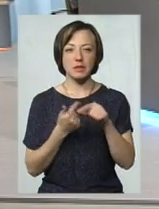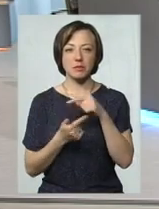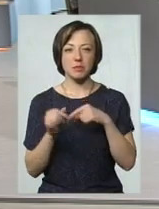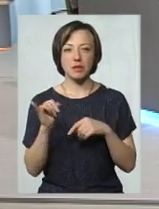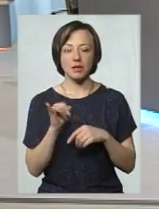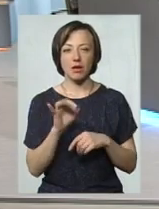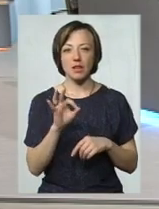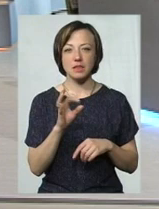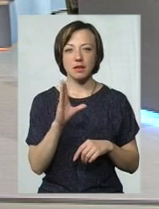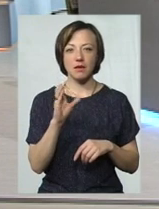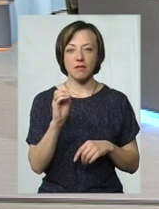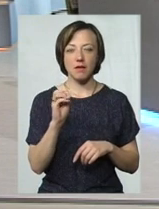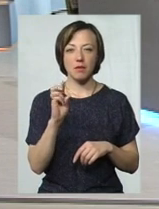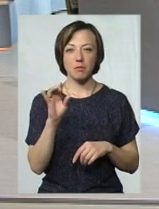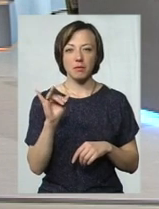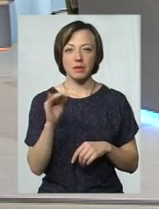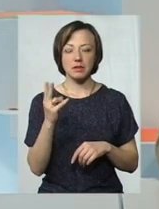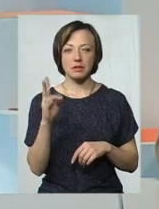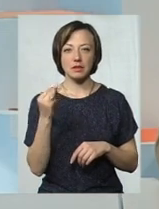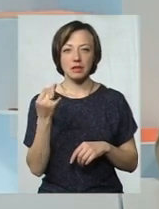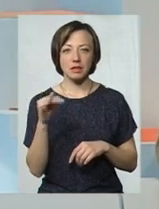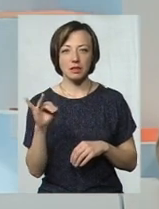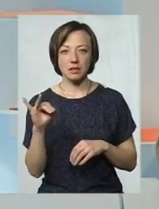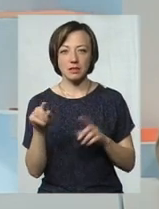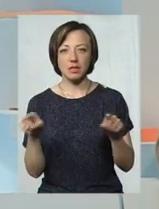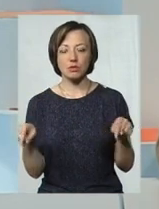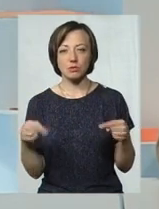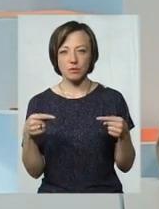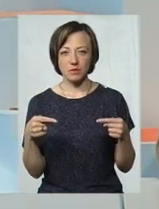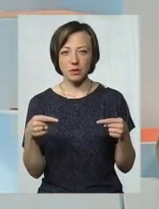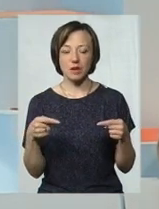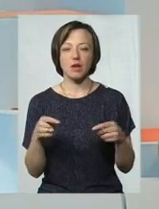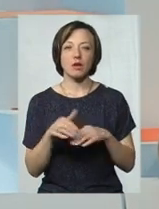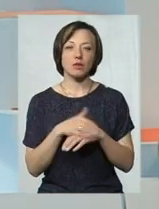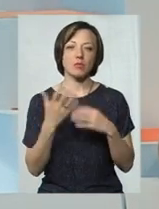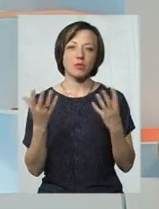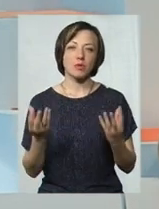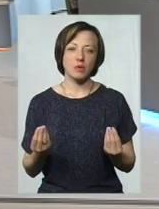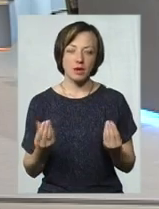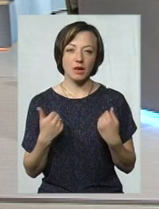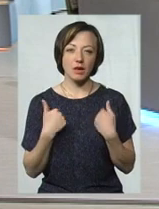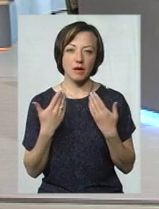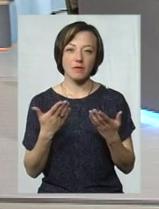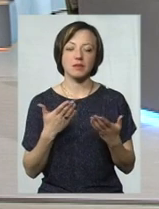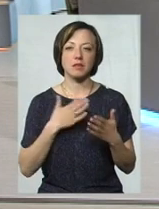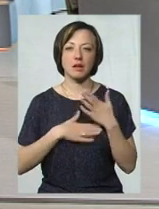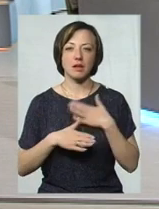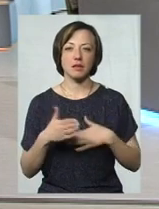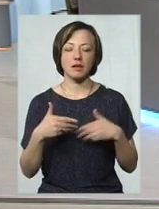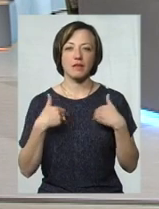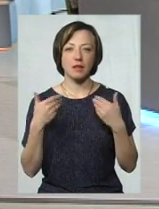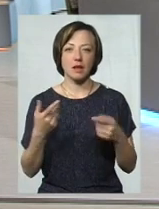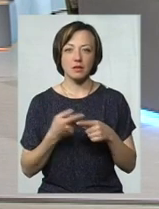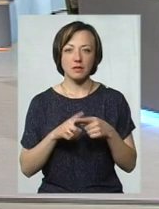Олександр Вербицький, засновник ІТ-компанії Аутсорсинг Тім. Доброго дня. Я рада вас вітати у цій студії.